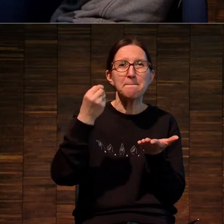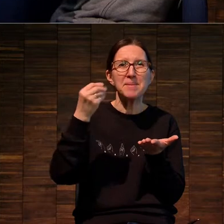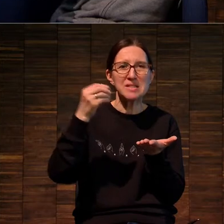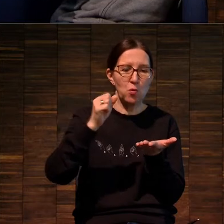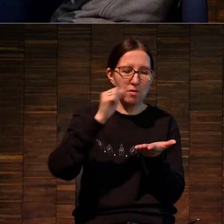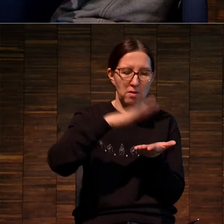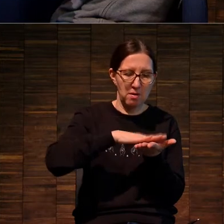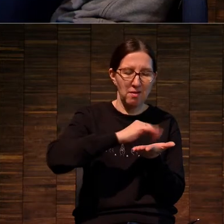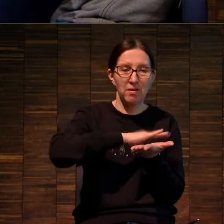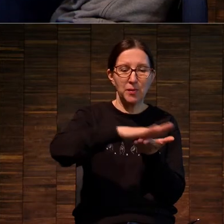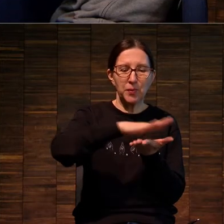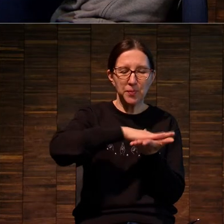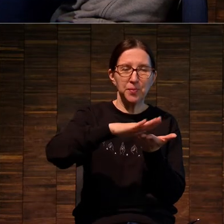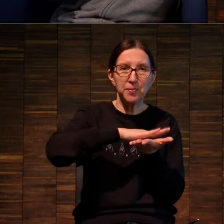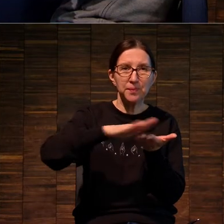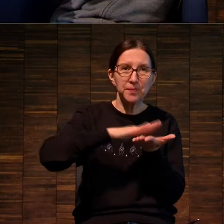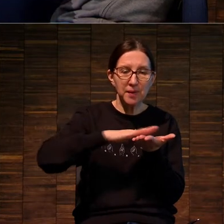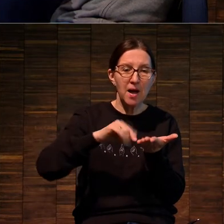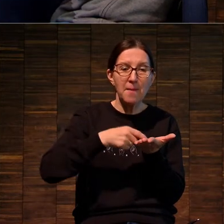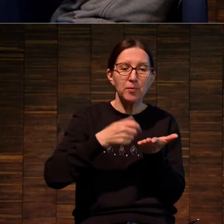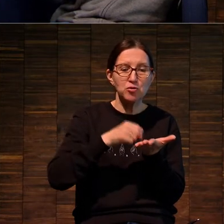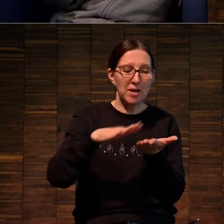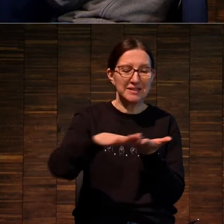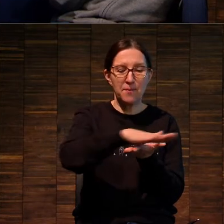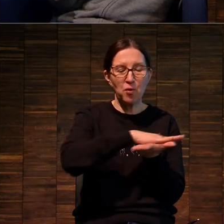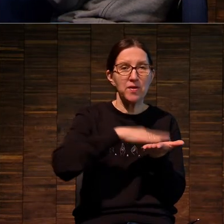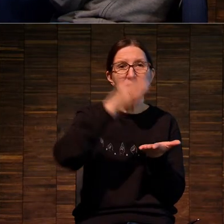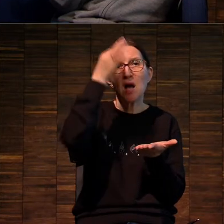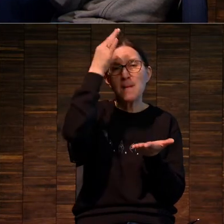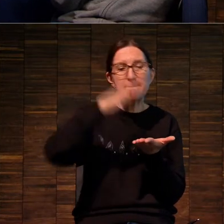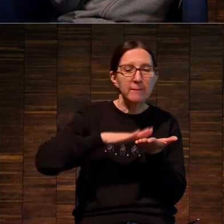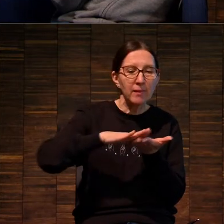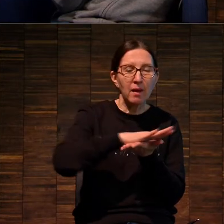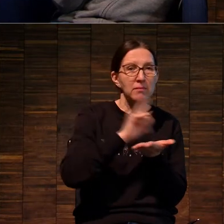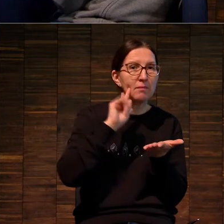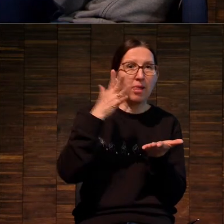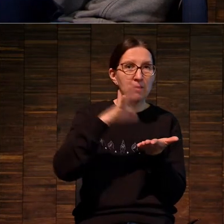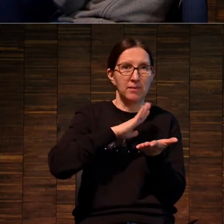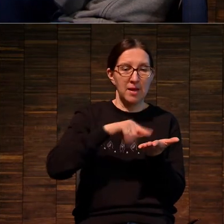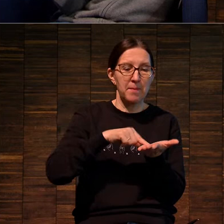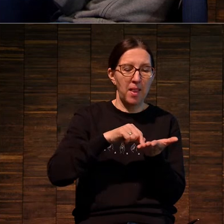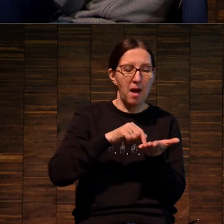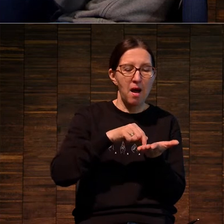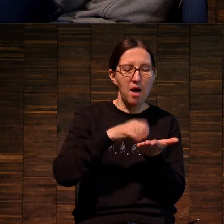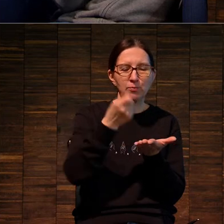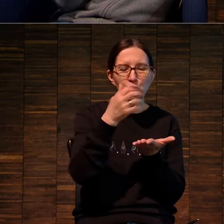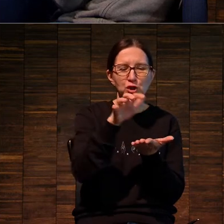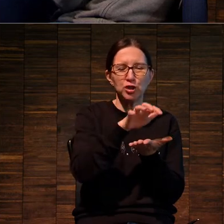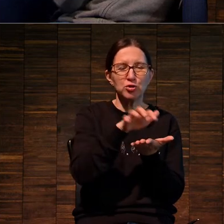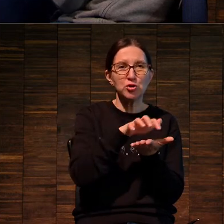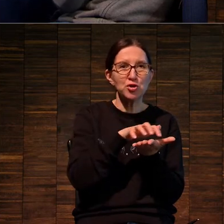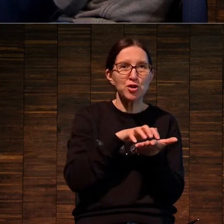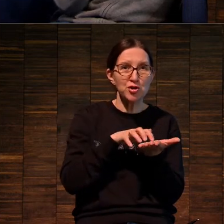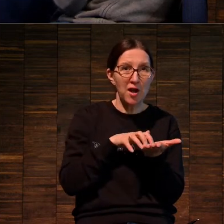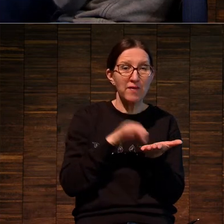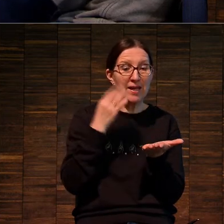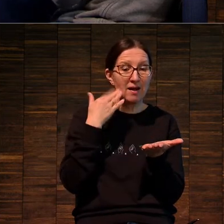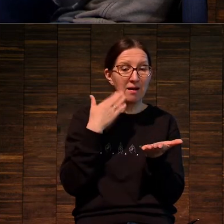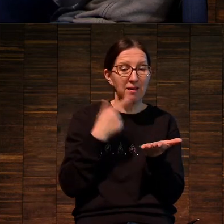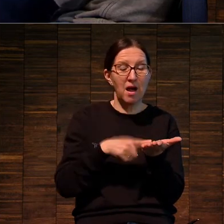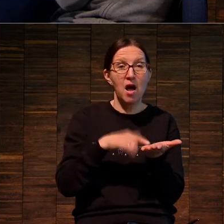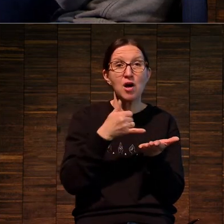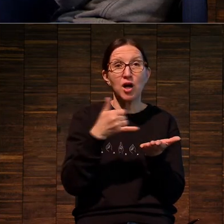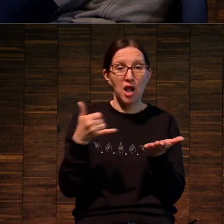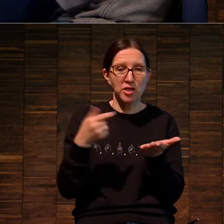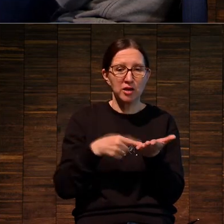делалась такая шершавая поверхность. И когда восковым жирным карандашом